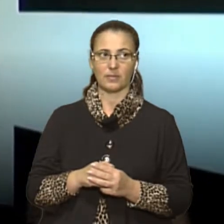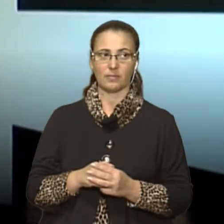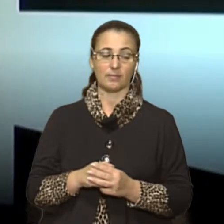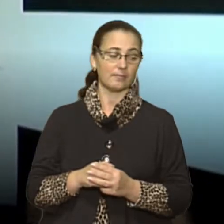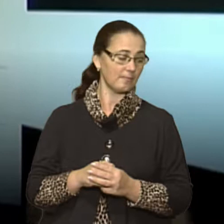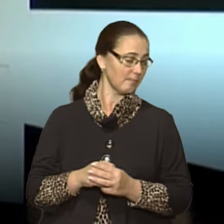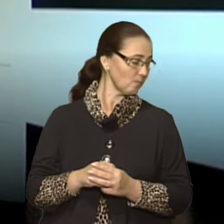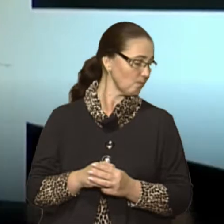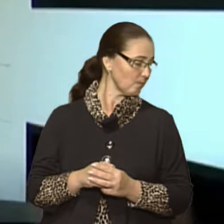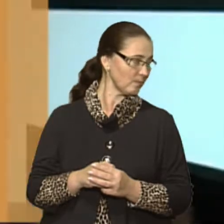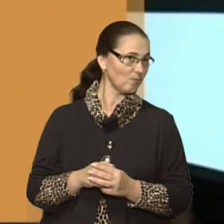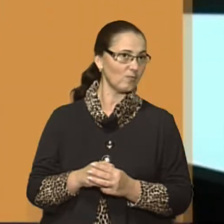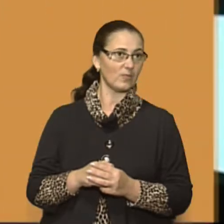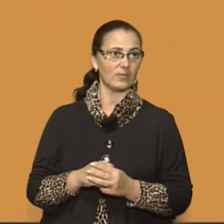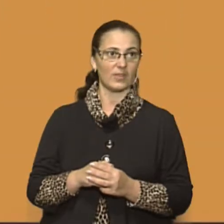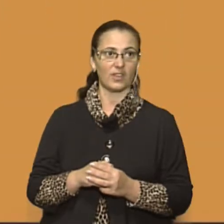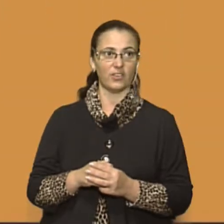вирішила приєднатися до акцій.